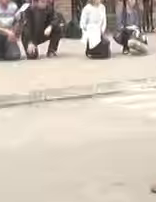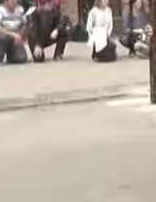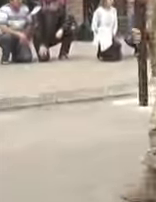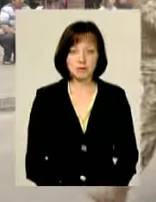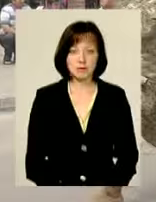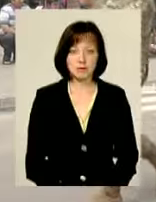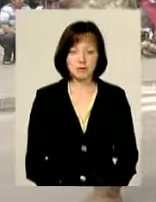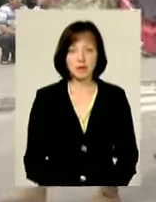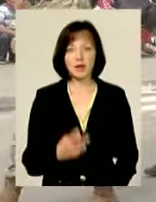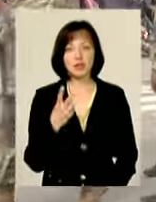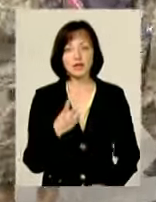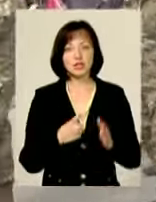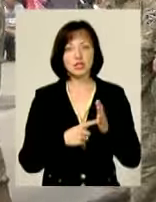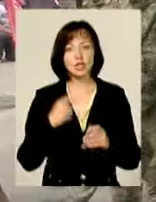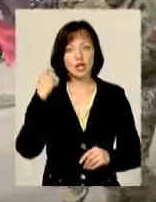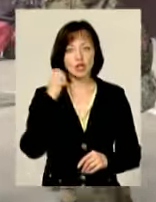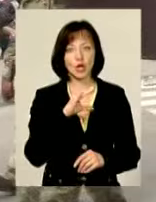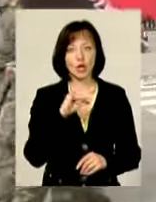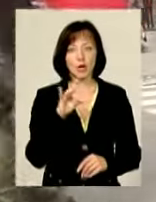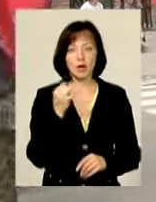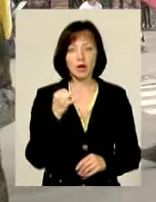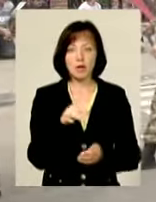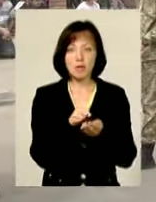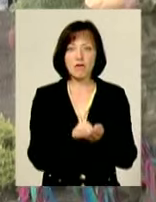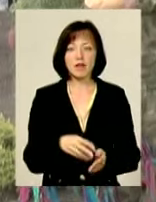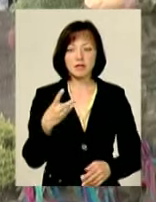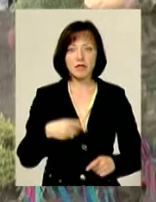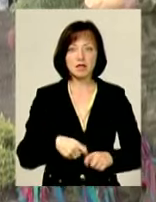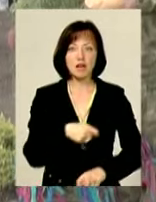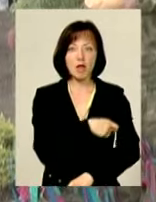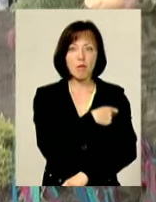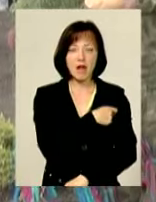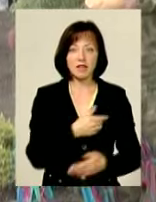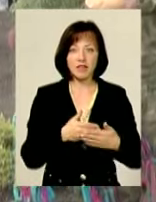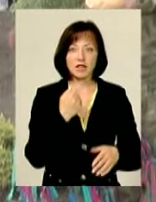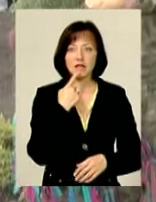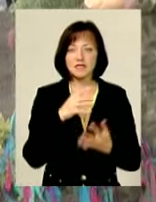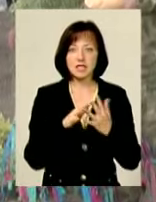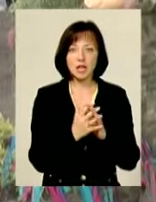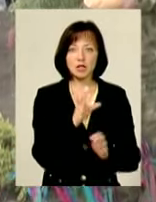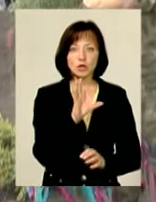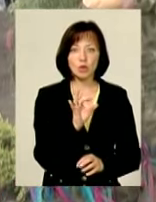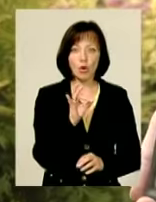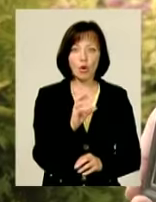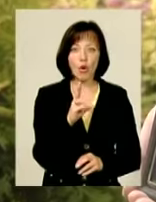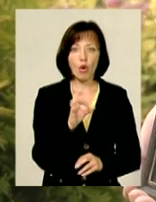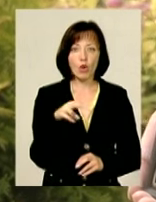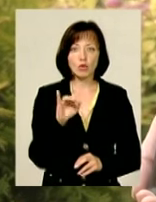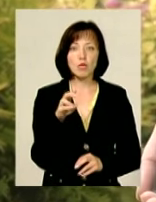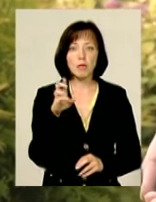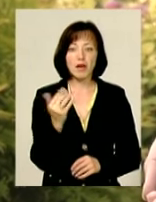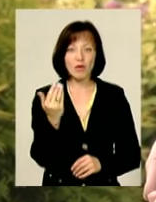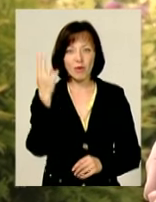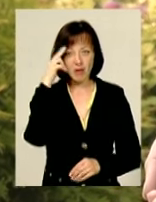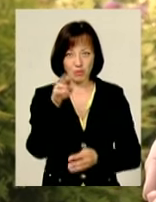26-річного Юрія Гнатюка поховали за 20 кілометрів від Красилова у селі Сорокодуби, де знаходиться могила